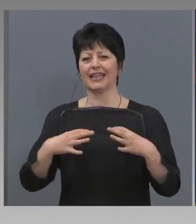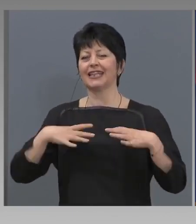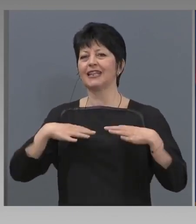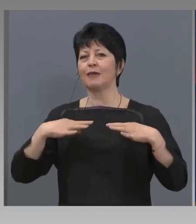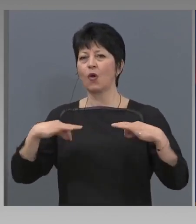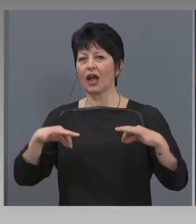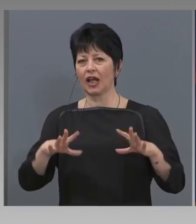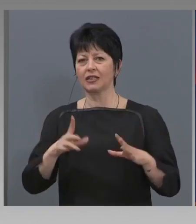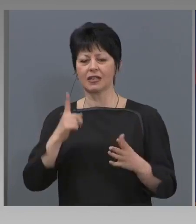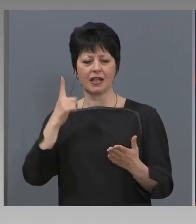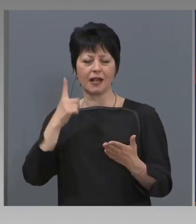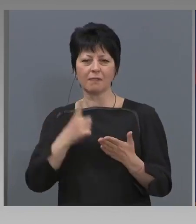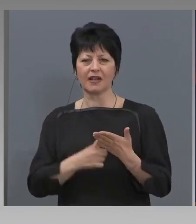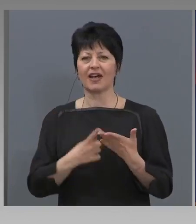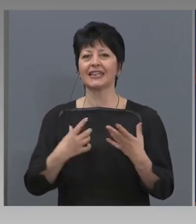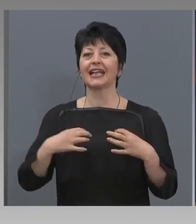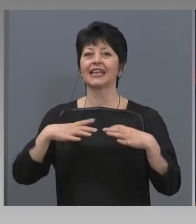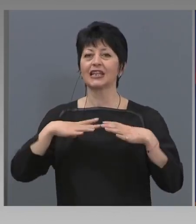и свободите.